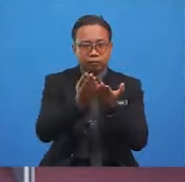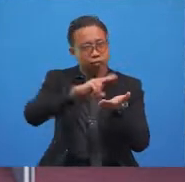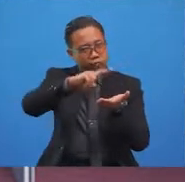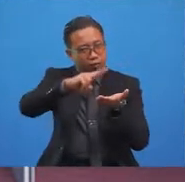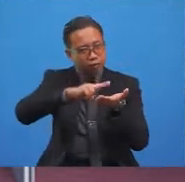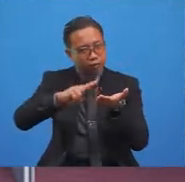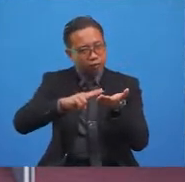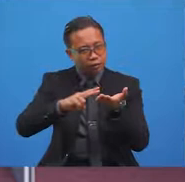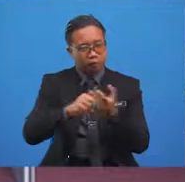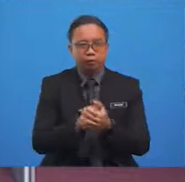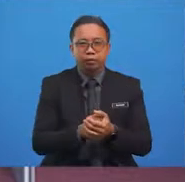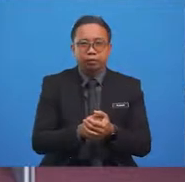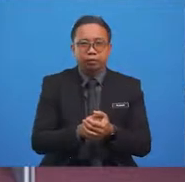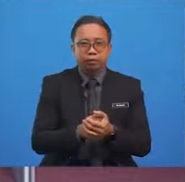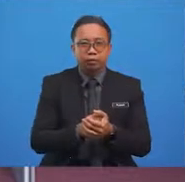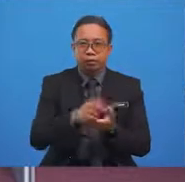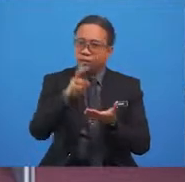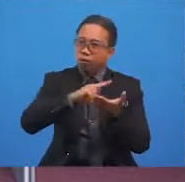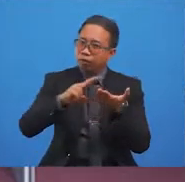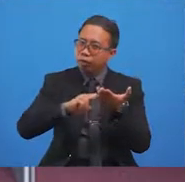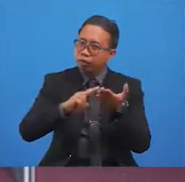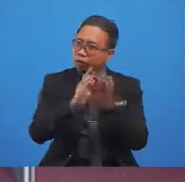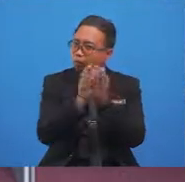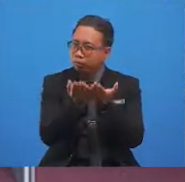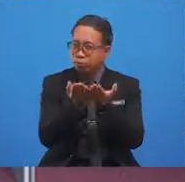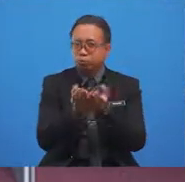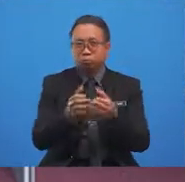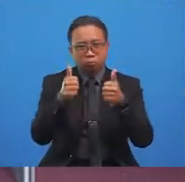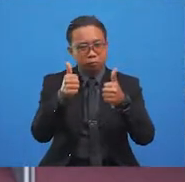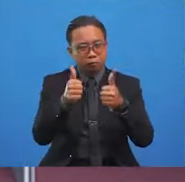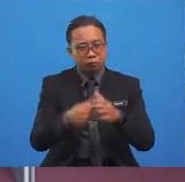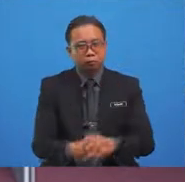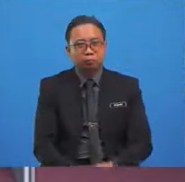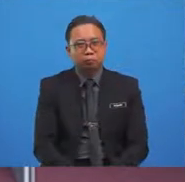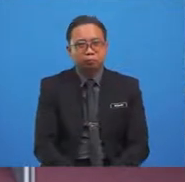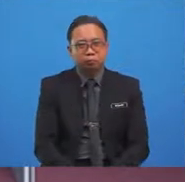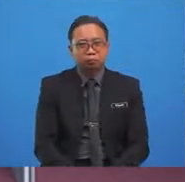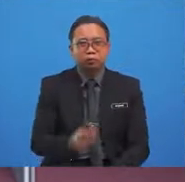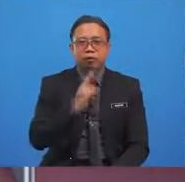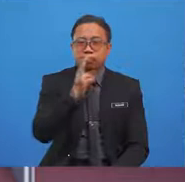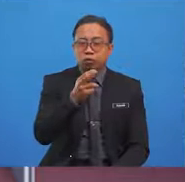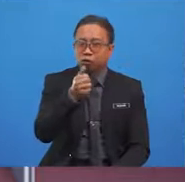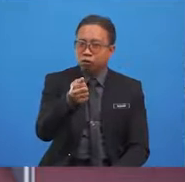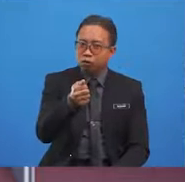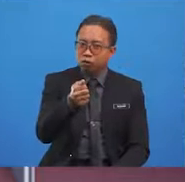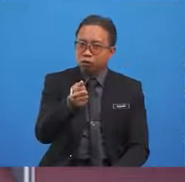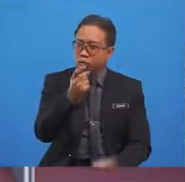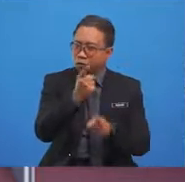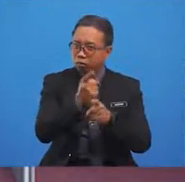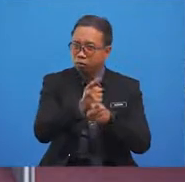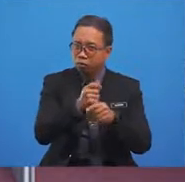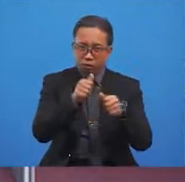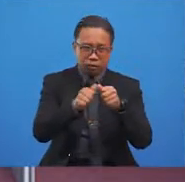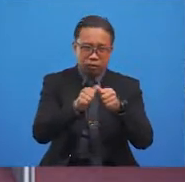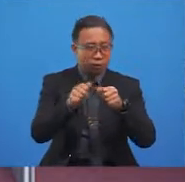It is reading. Fantastic job, everyone. I'm sure you're getting this right each